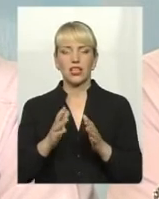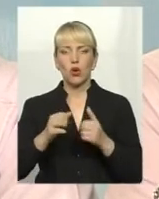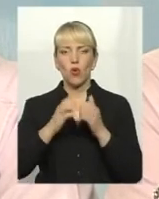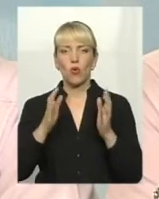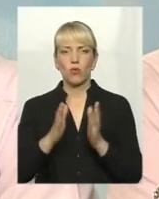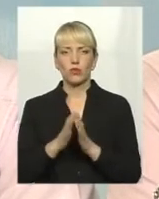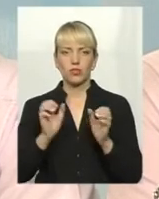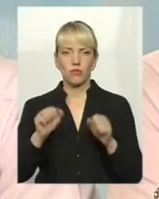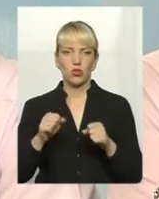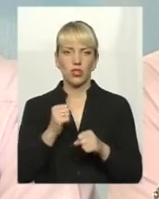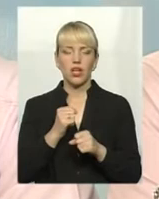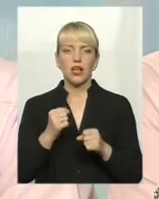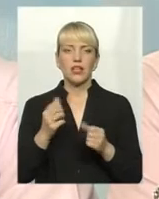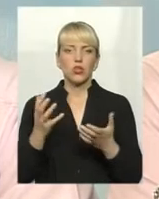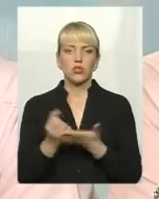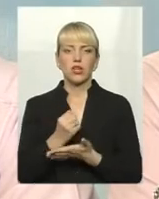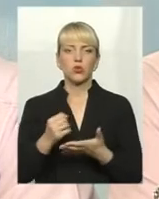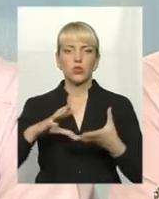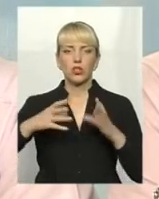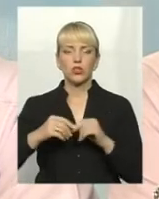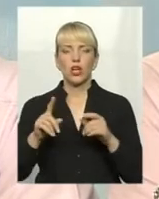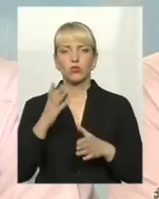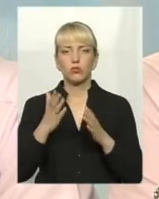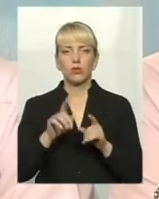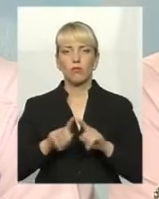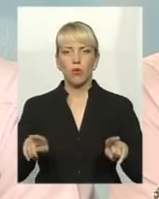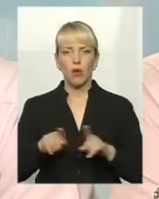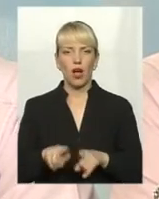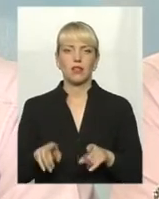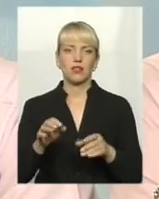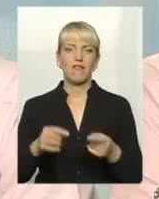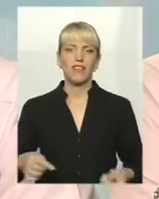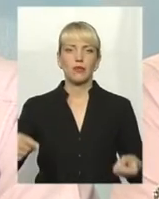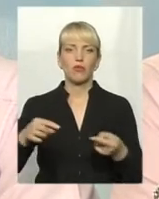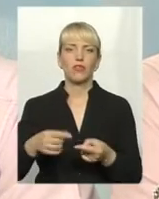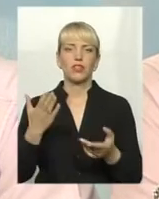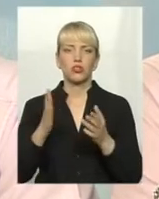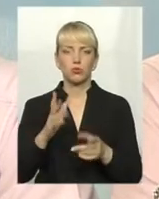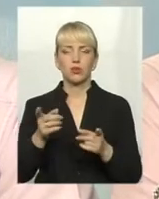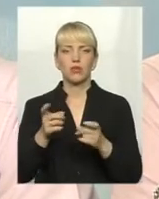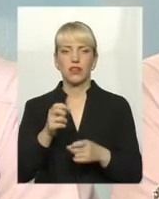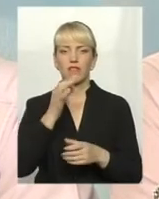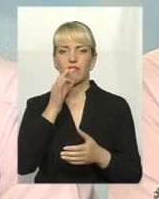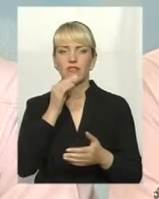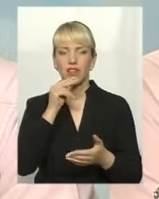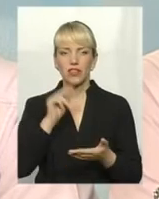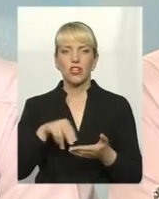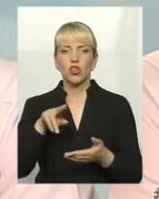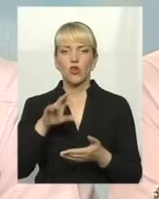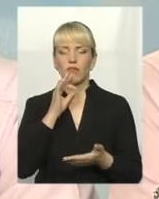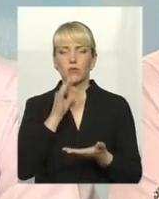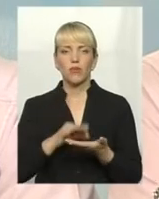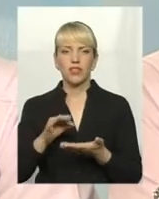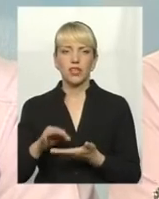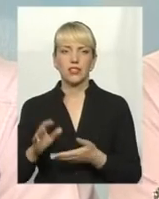разом можна досягнути результата. Якщо буде пропаганда відповідна, якщо буде притягнення винних до відповідальності, а не лише ми